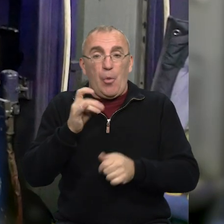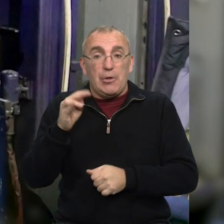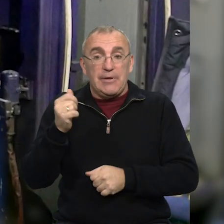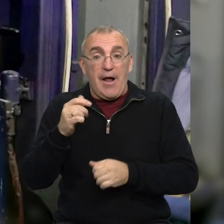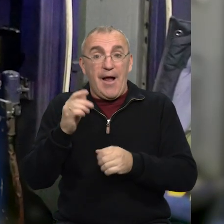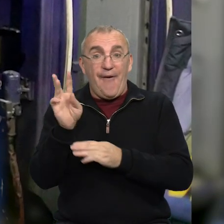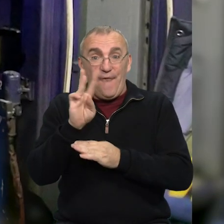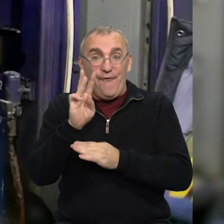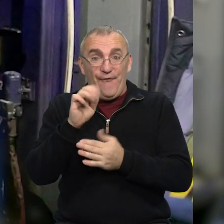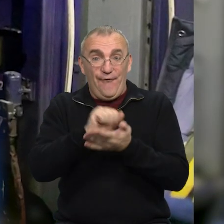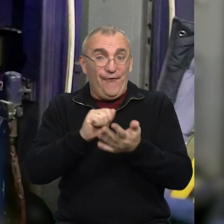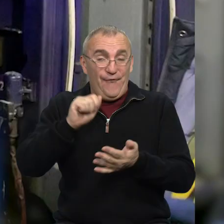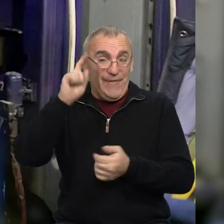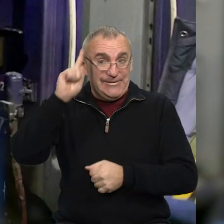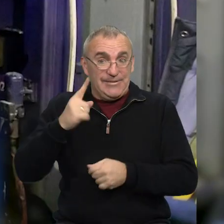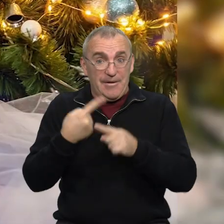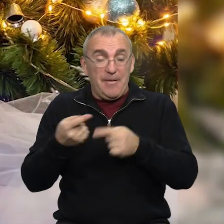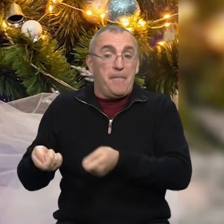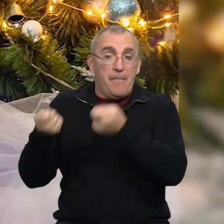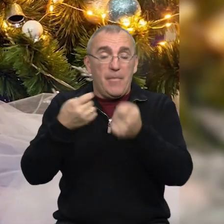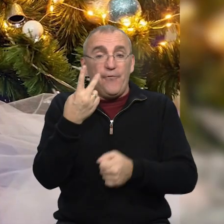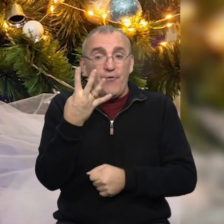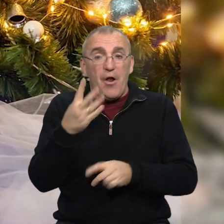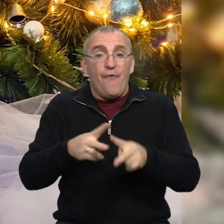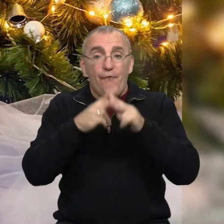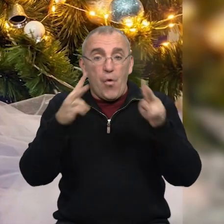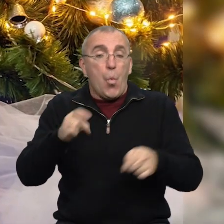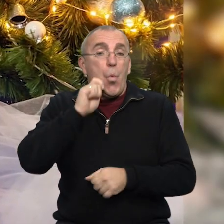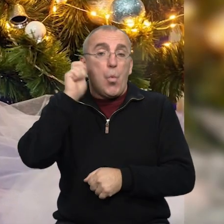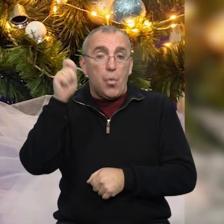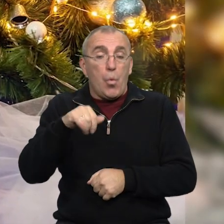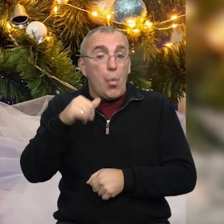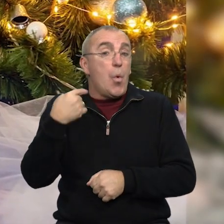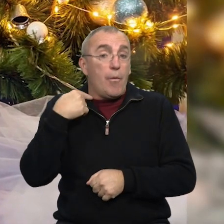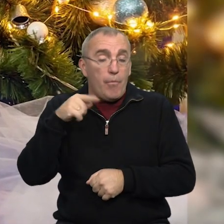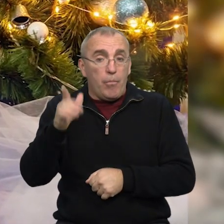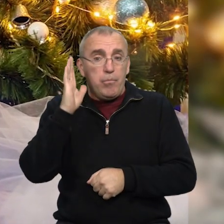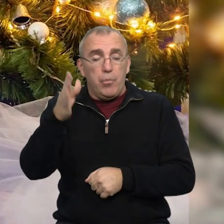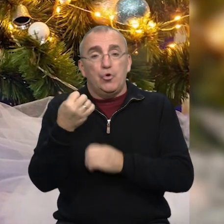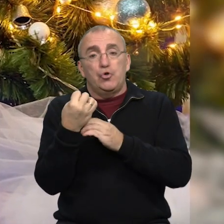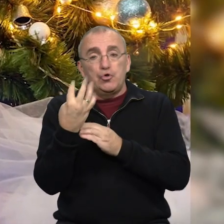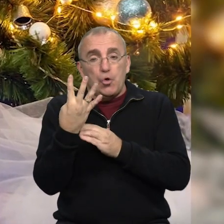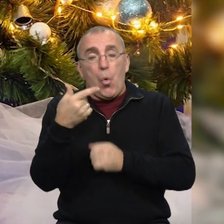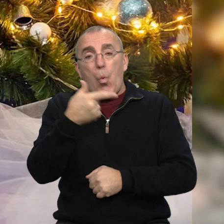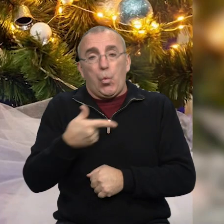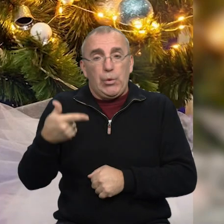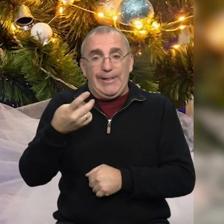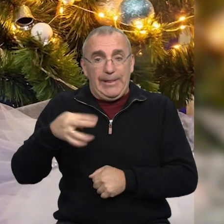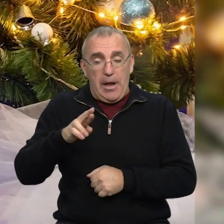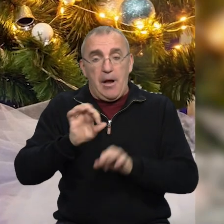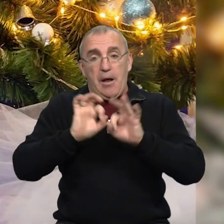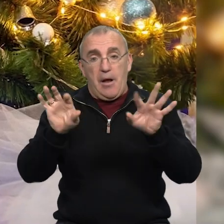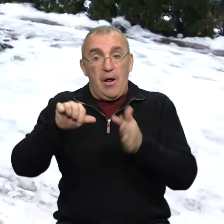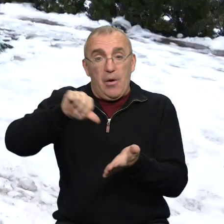Вифлеємський вогонь працівники «Укрзалізниці» привезли на 24 вокзали України. У Кропивницькому він буде 14 грудня,